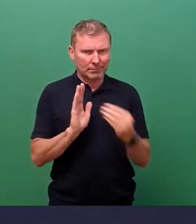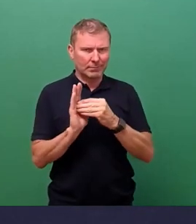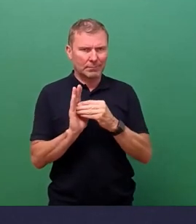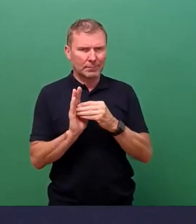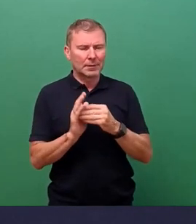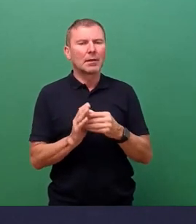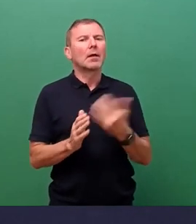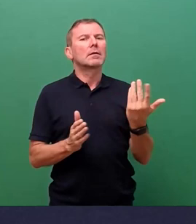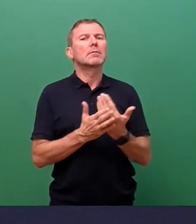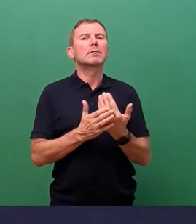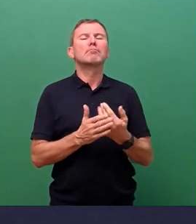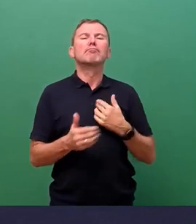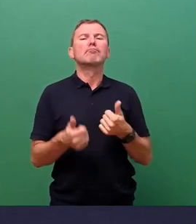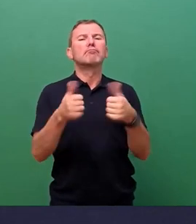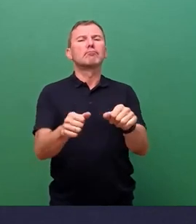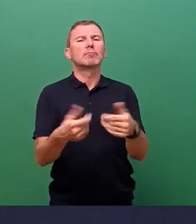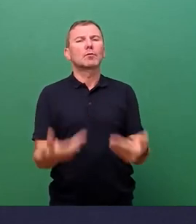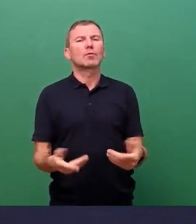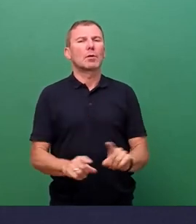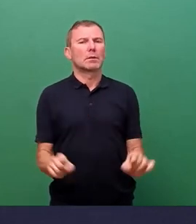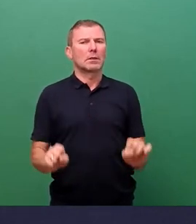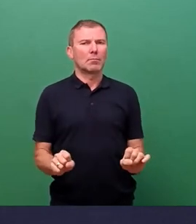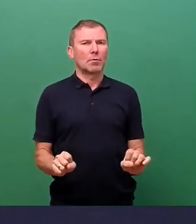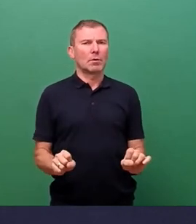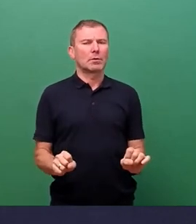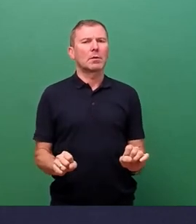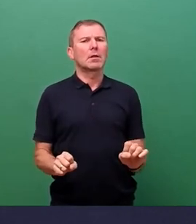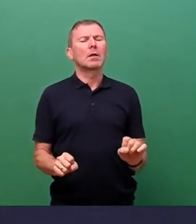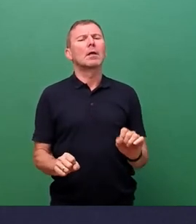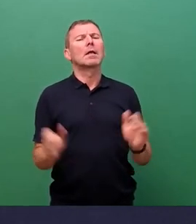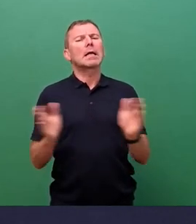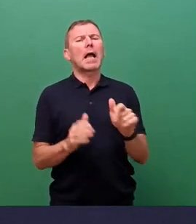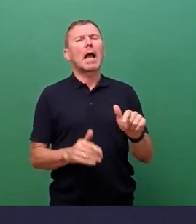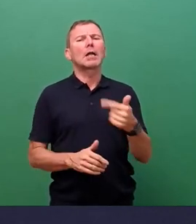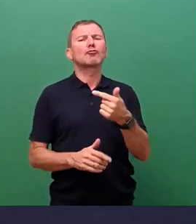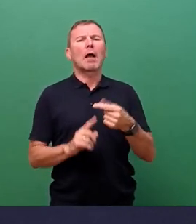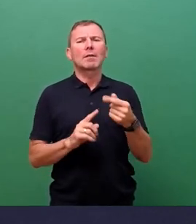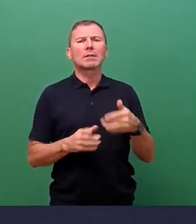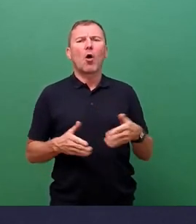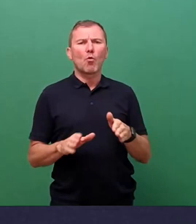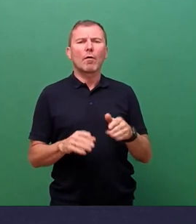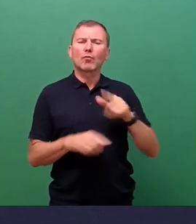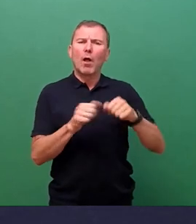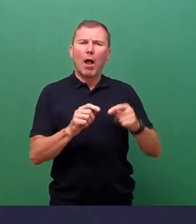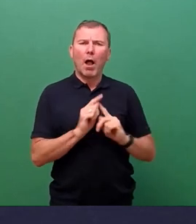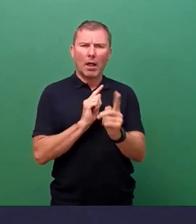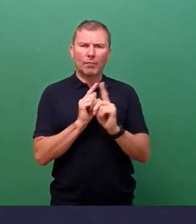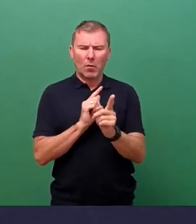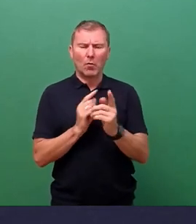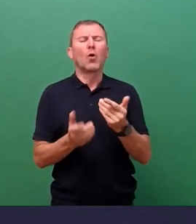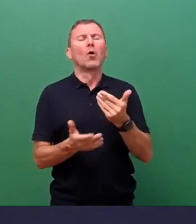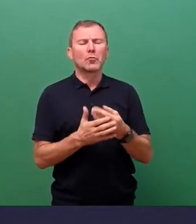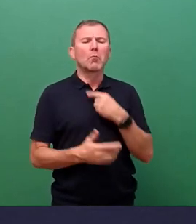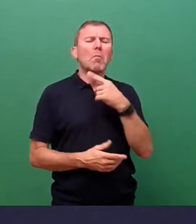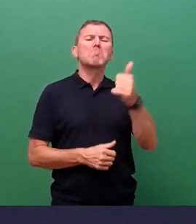möglich. Die bewiegende Nutzung des kleinen Schachwitz-Ufers durch Radfahrende war ein Argument für die Einrichtung der Fahrradstraße.